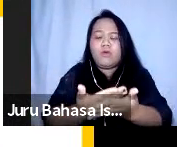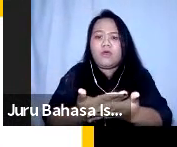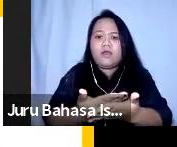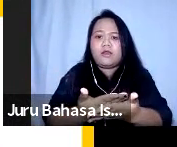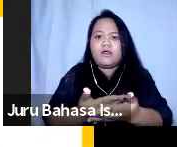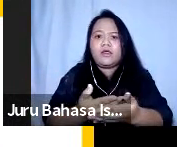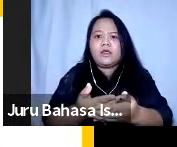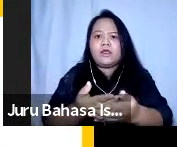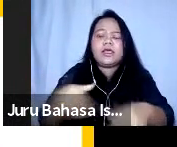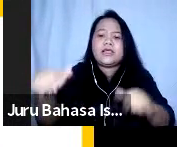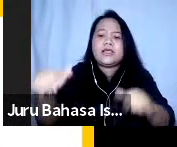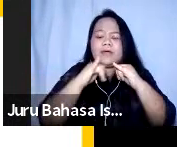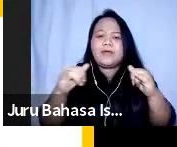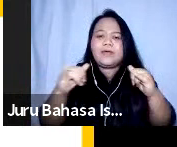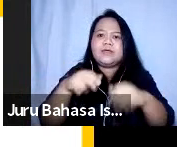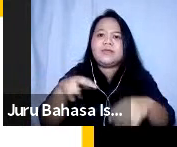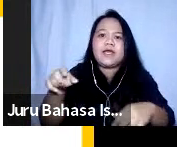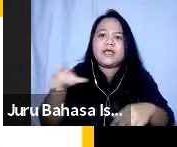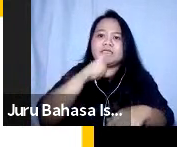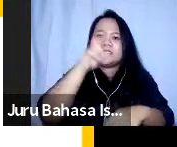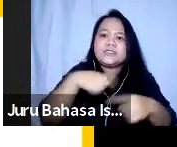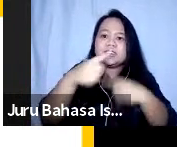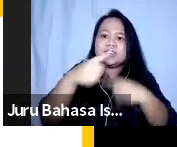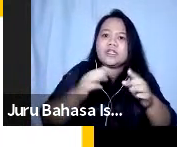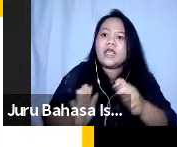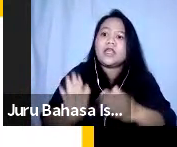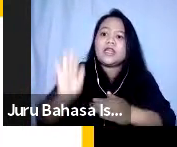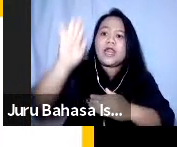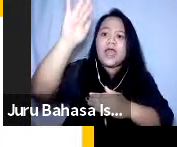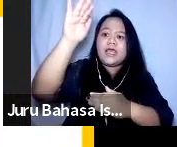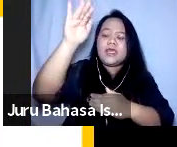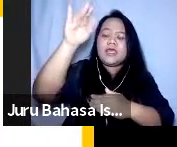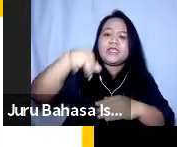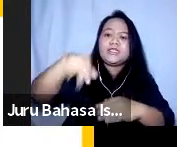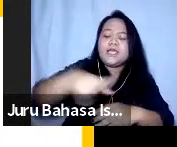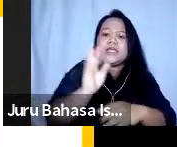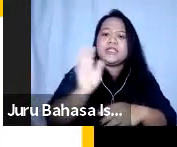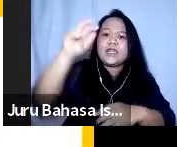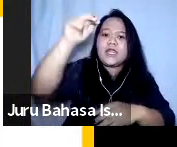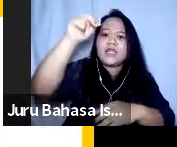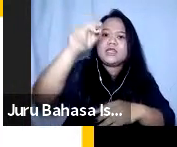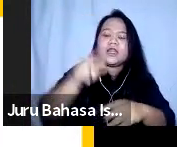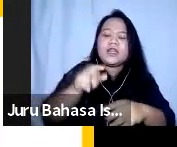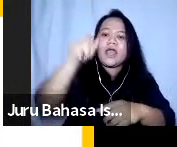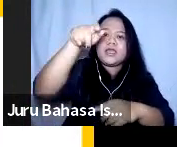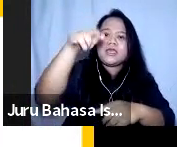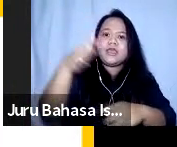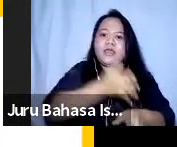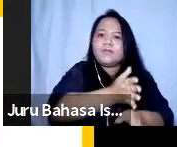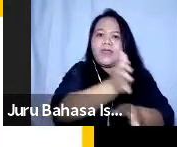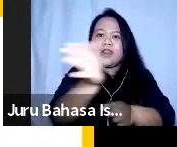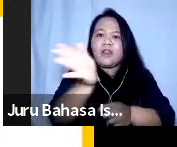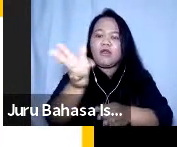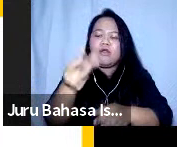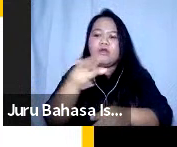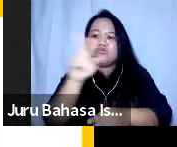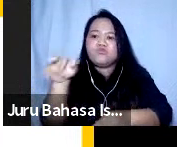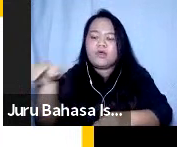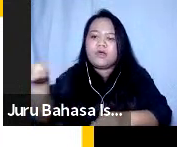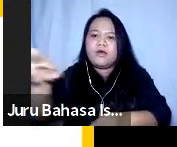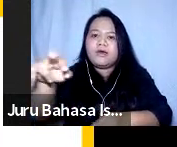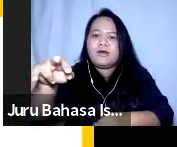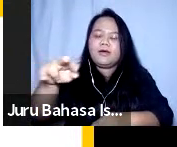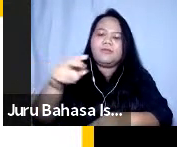kita bersama kemudian kita cerita bahwa ini jalannya naik ya mas kita naik satu langkah kemudian kita belok kanan dua langkah begitu